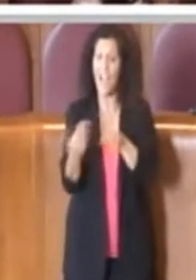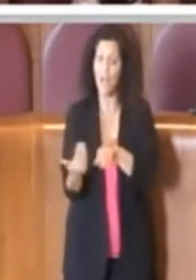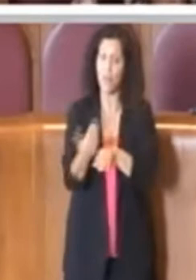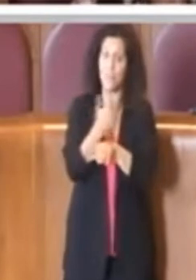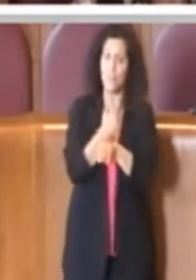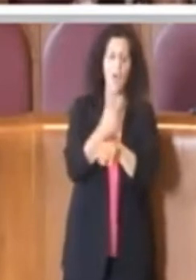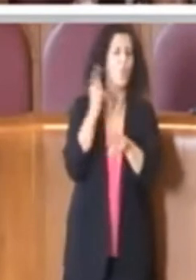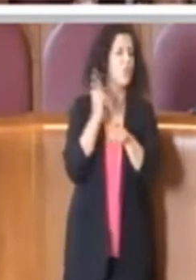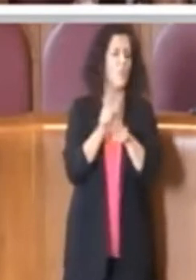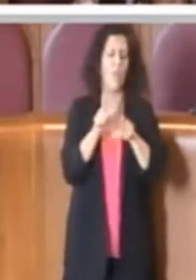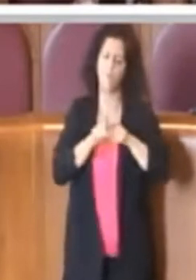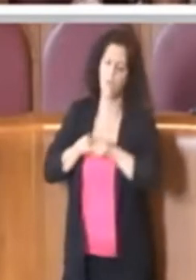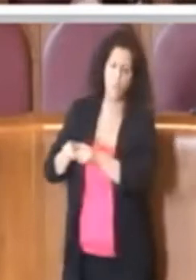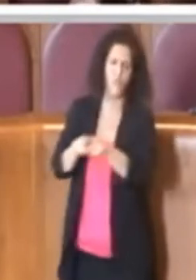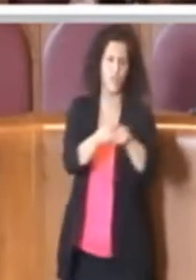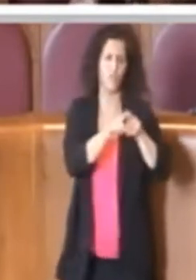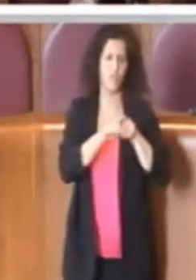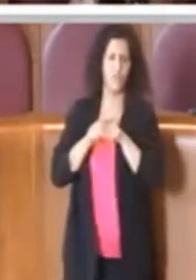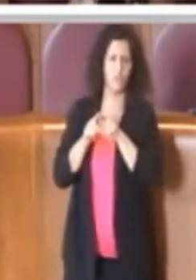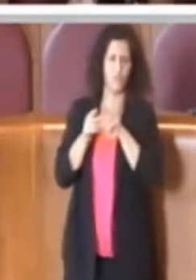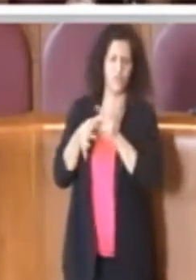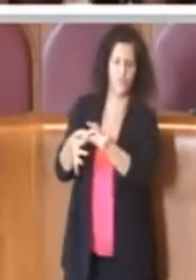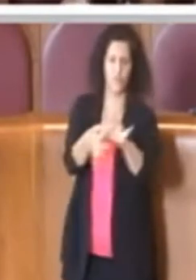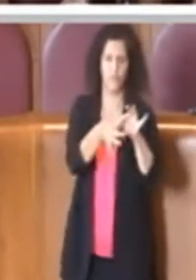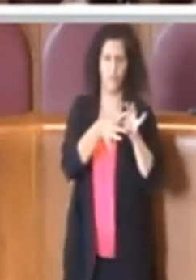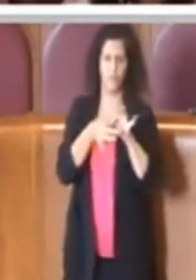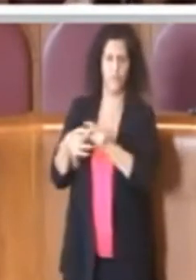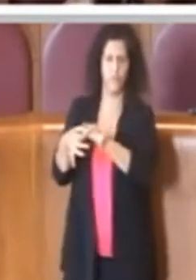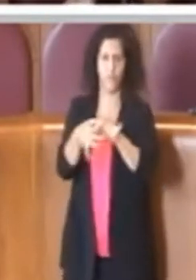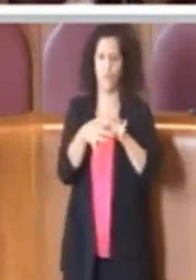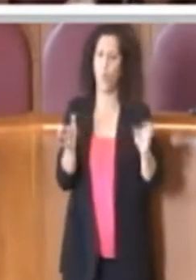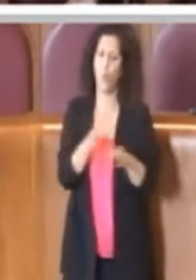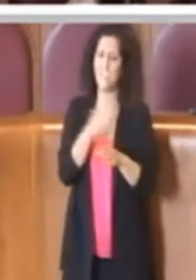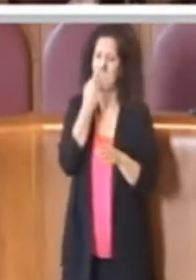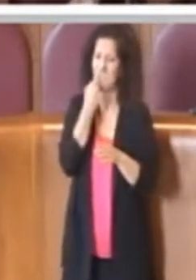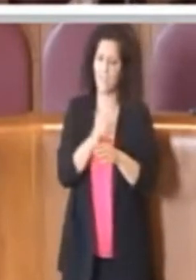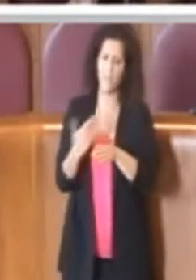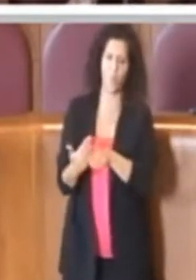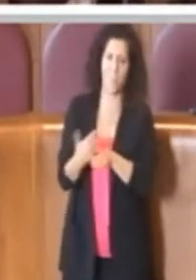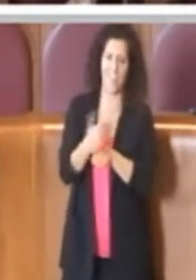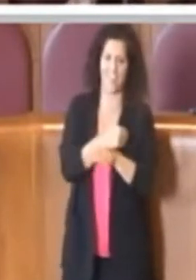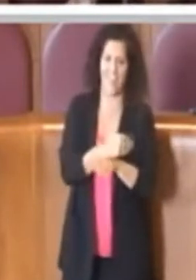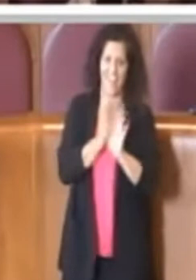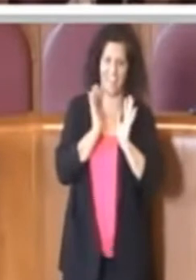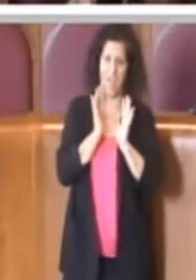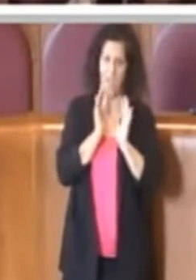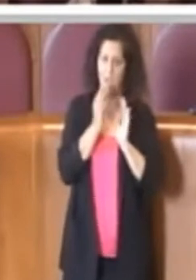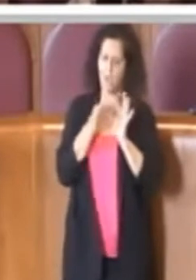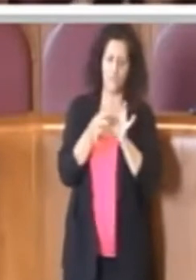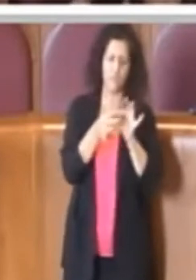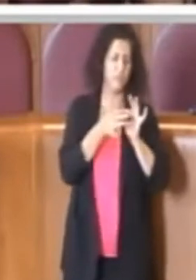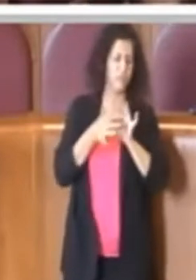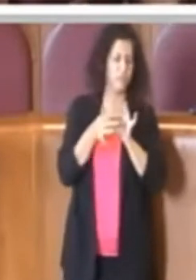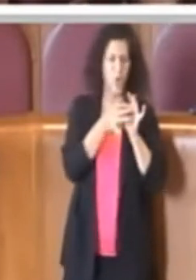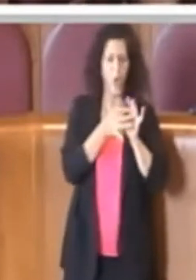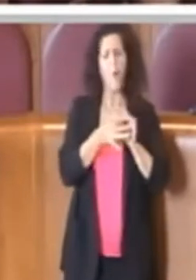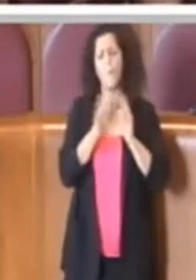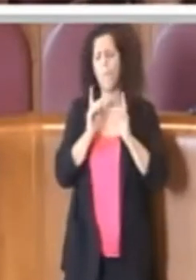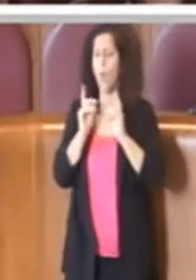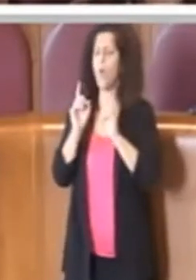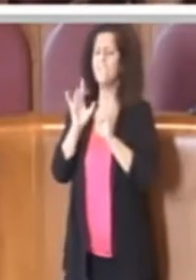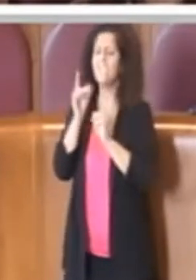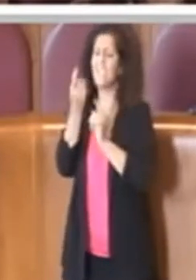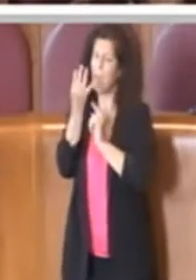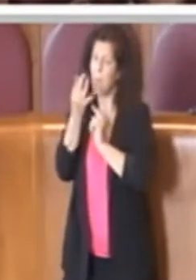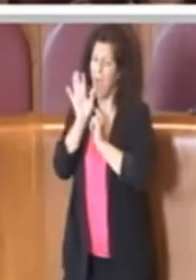la parte che accomuna tutte le tipologie di entrate, lasciando poi ai regolamenti specifici le peculiarità che ogni